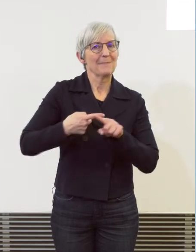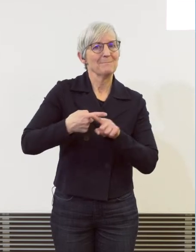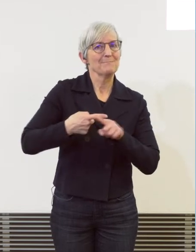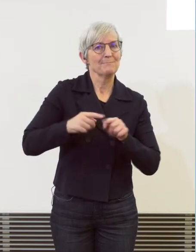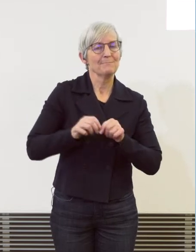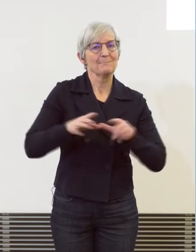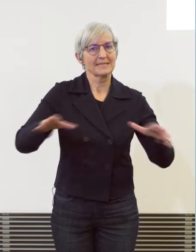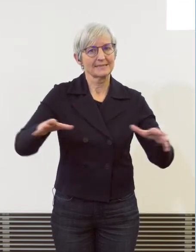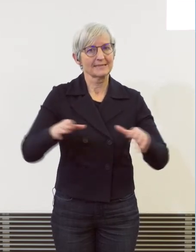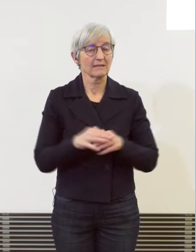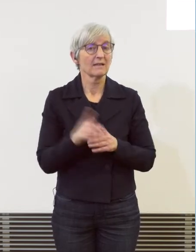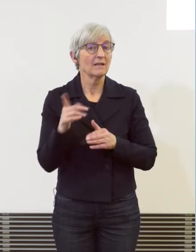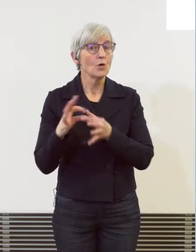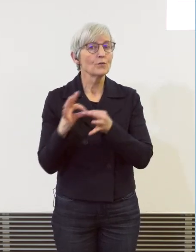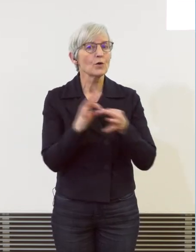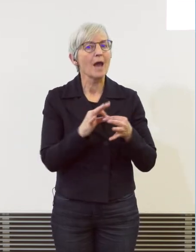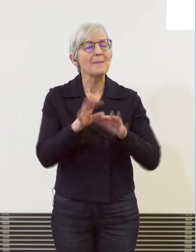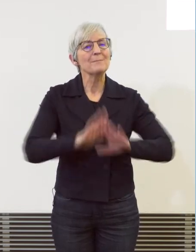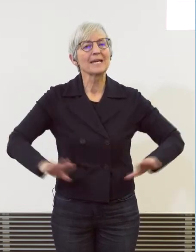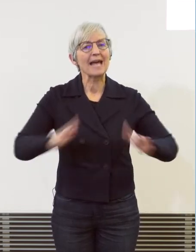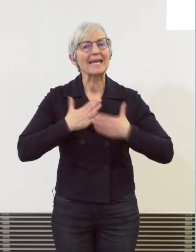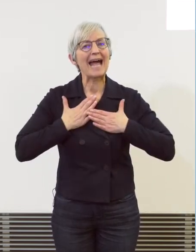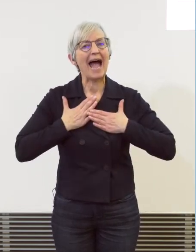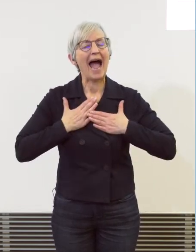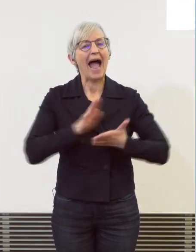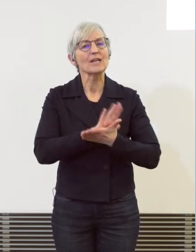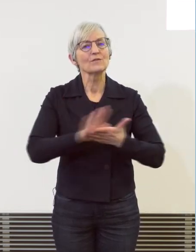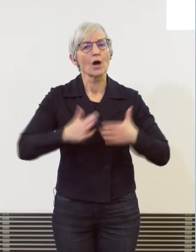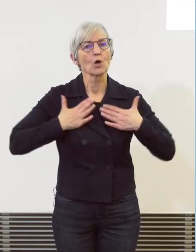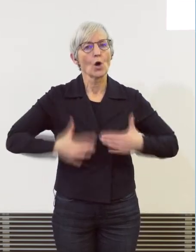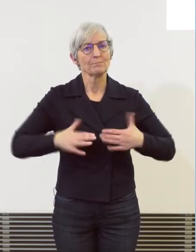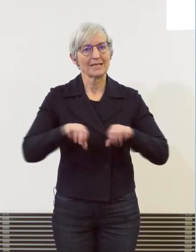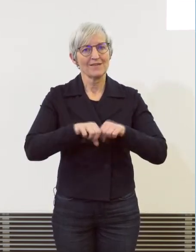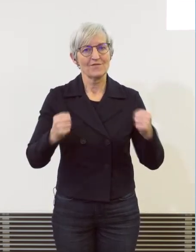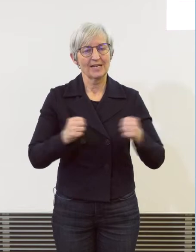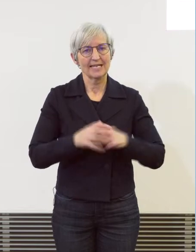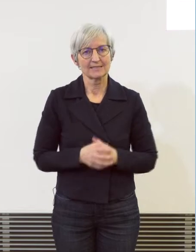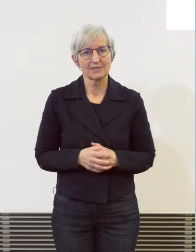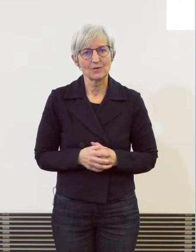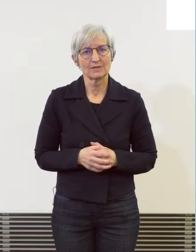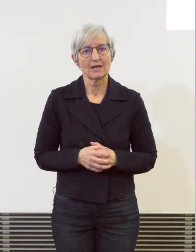die einfache Körperverletzung. Glücklicherweise kam es aber